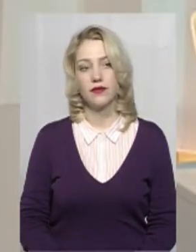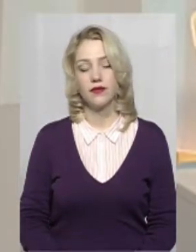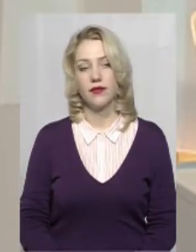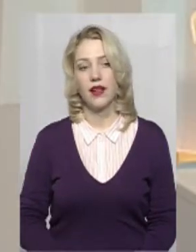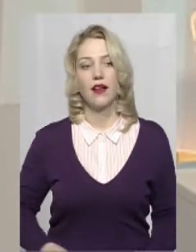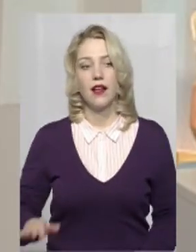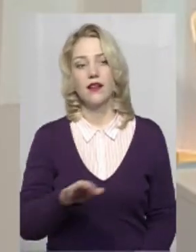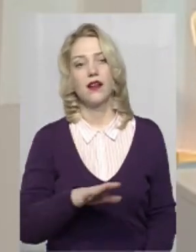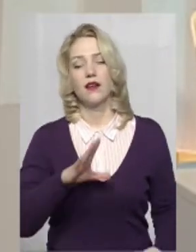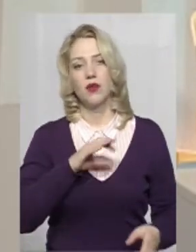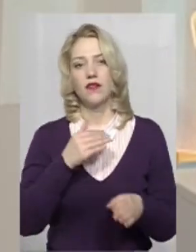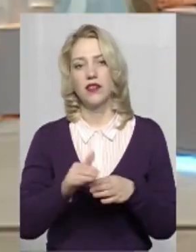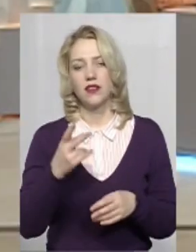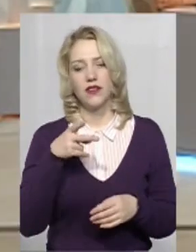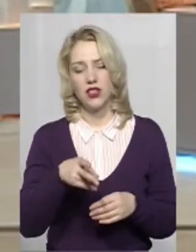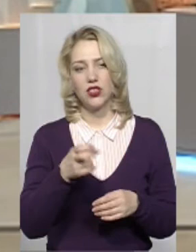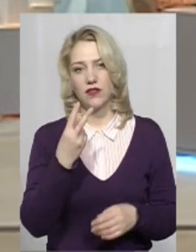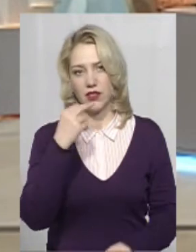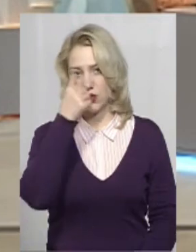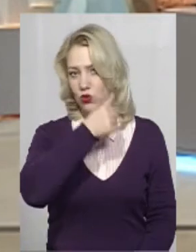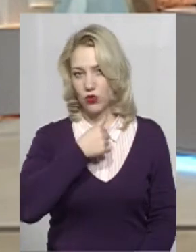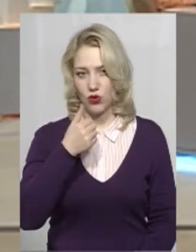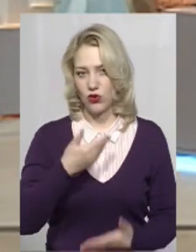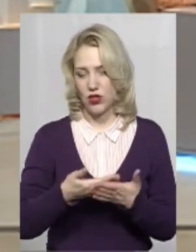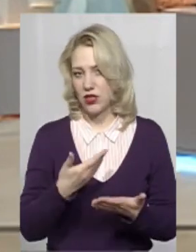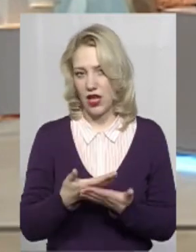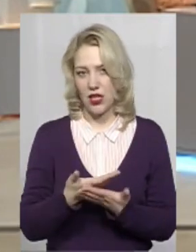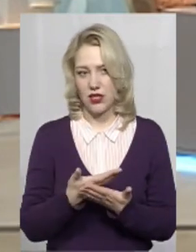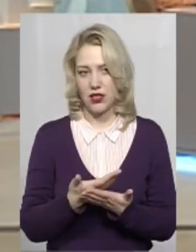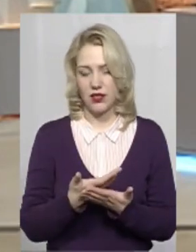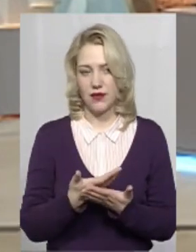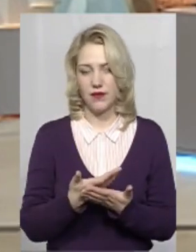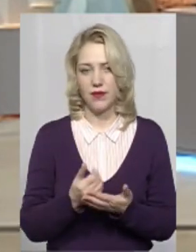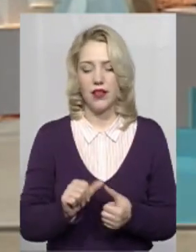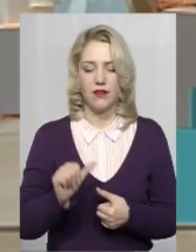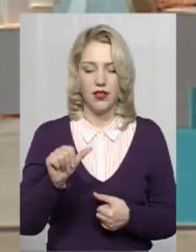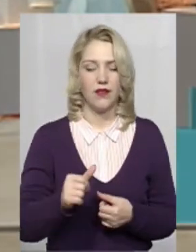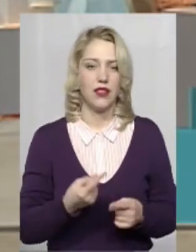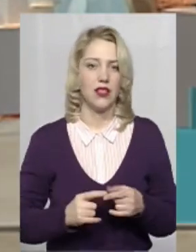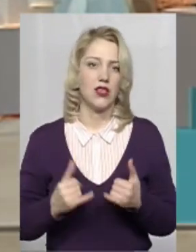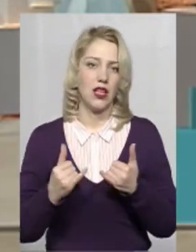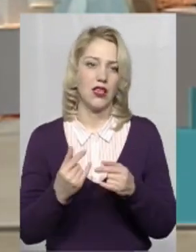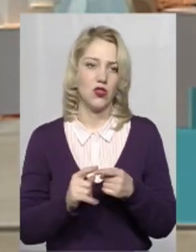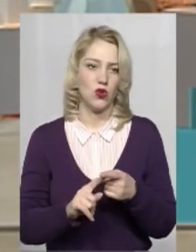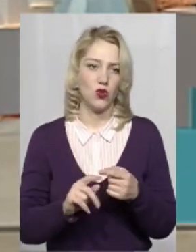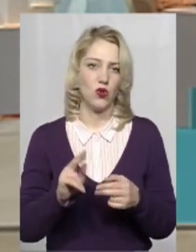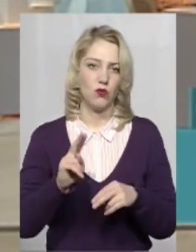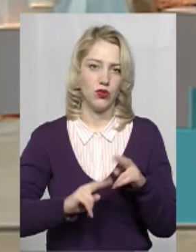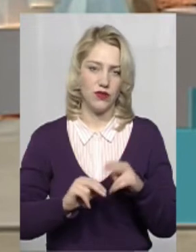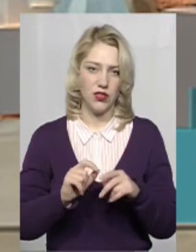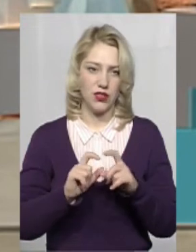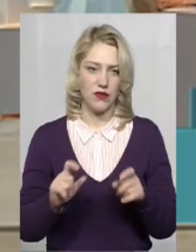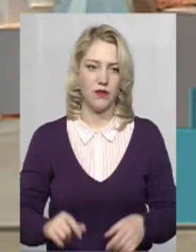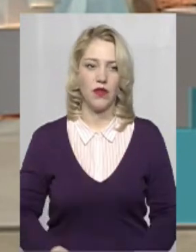Ділянка була виділена, здається, в 2012 році. Відведена для цього будівництва? По